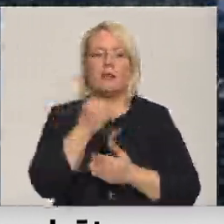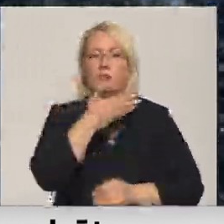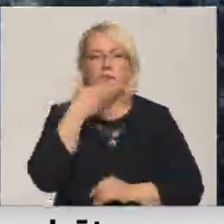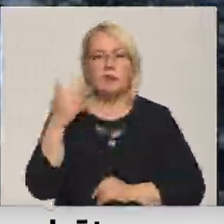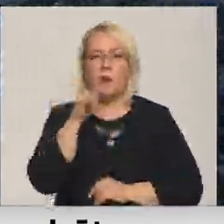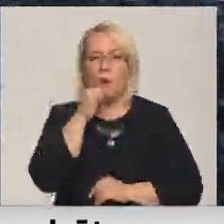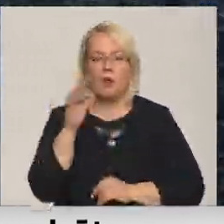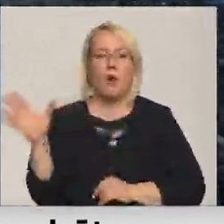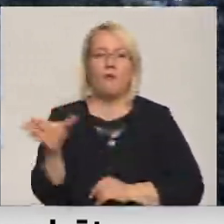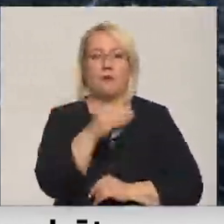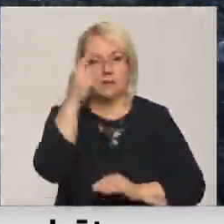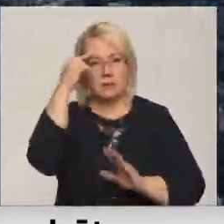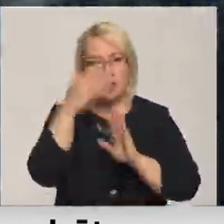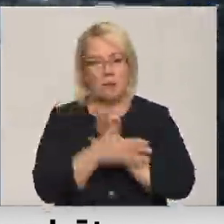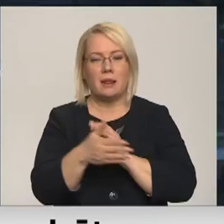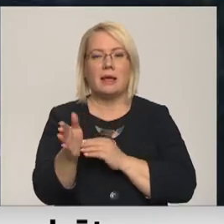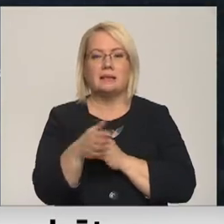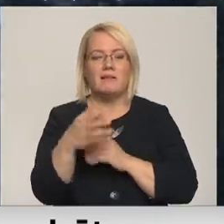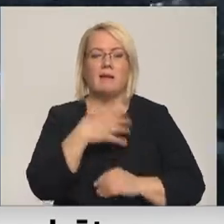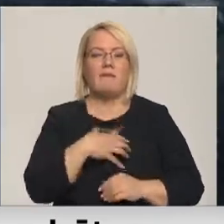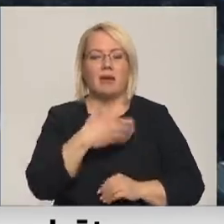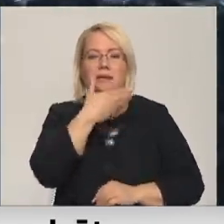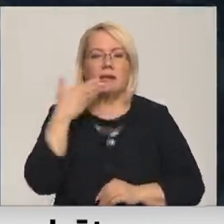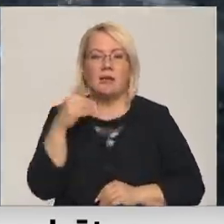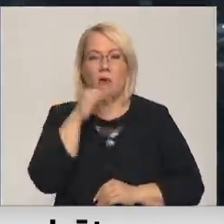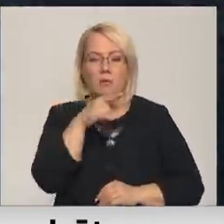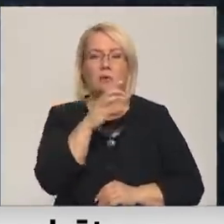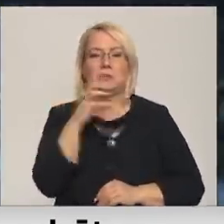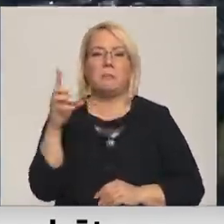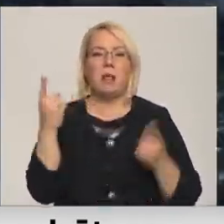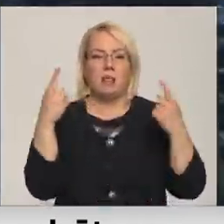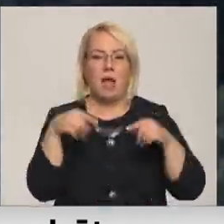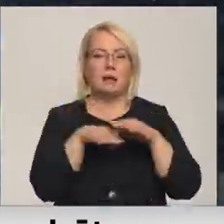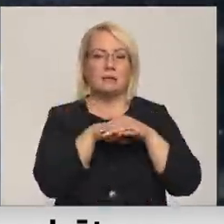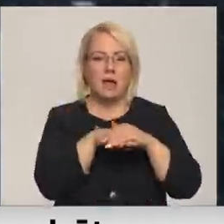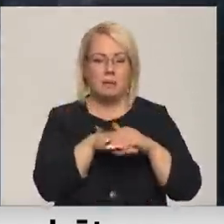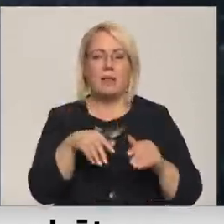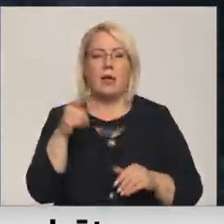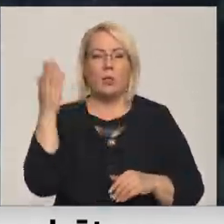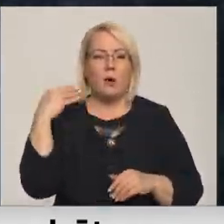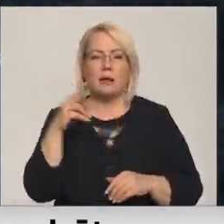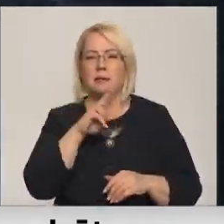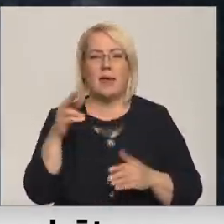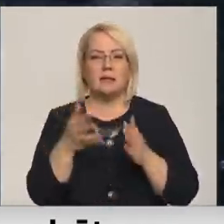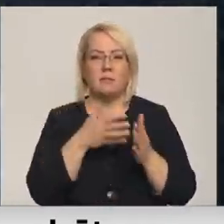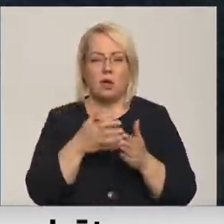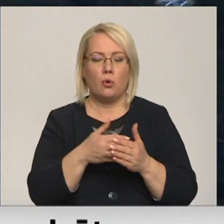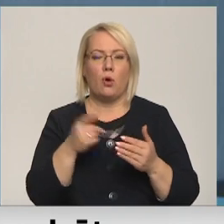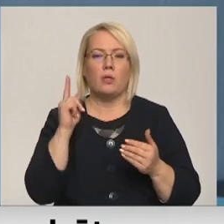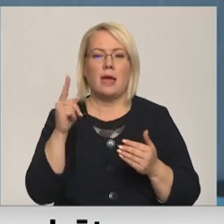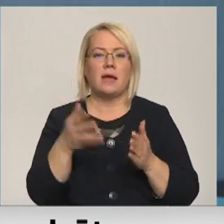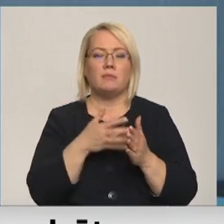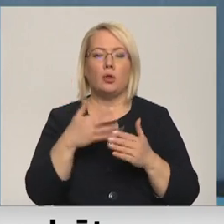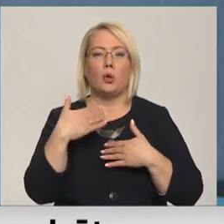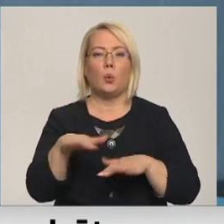saprat, ka tām zivīm vajag siltāks ūdenis. Pēc viņi tie ir saglabājušies no padomijas laikiem, bet viņas neizmantoja tad, tad izmantoja tikai jūras ūdeni.